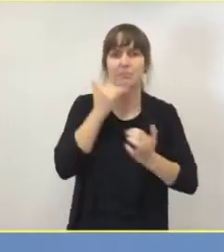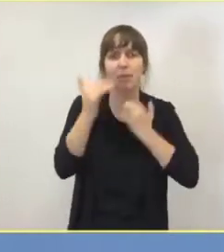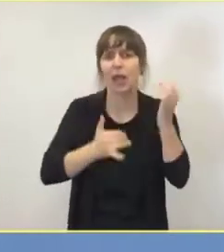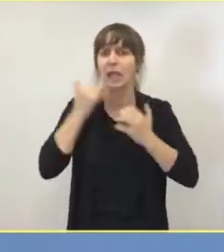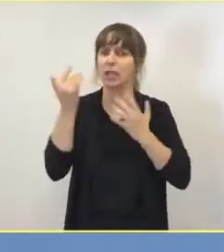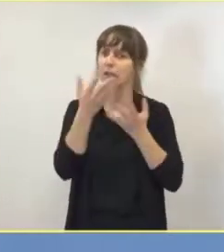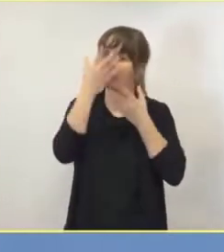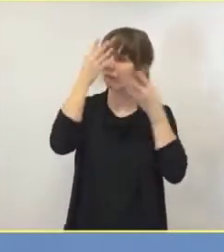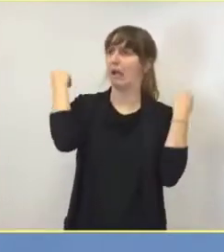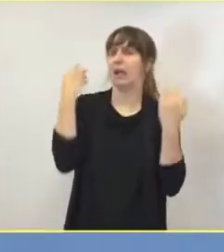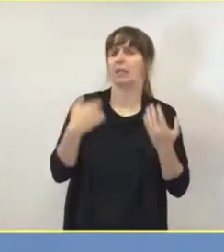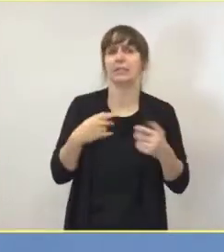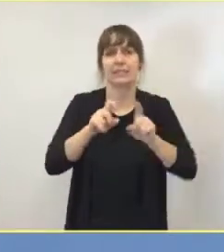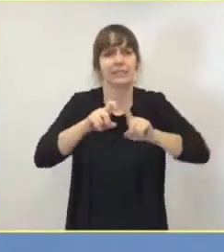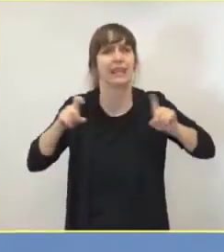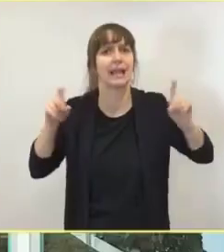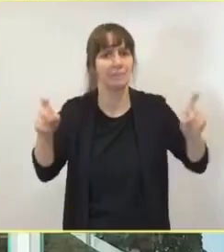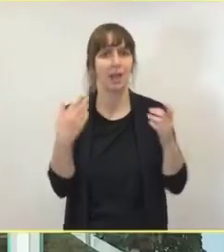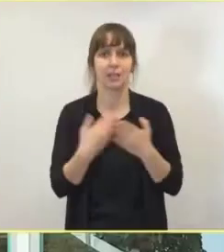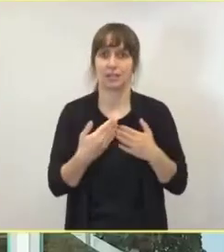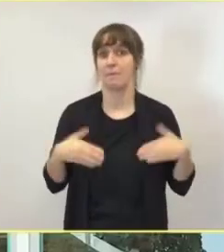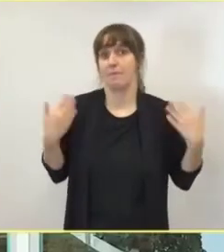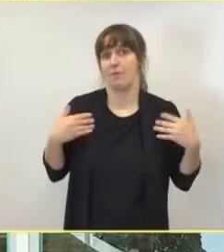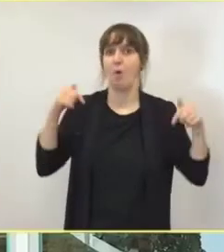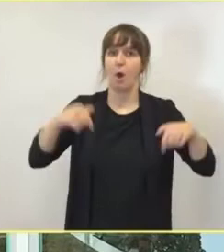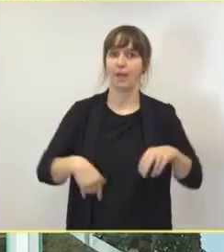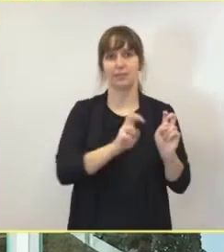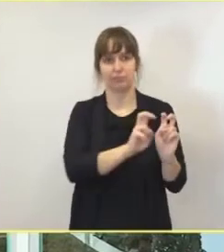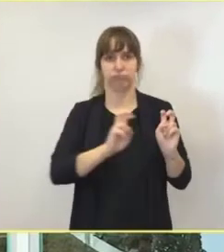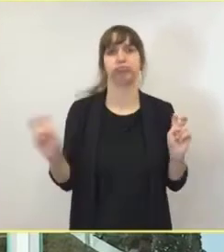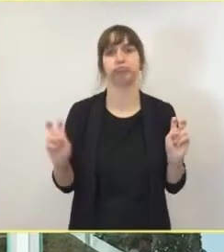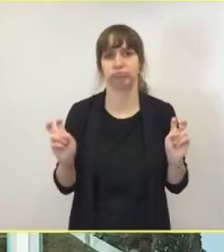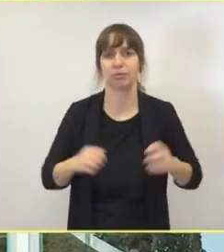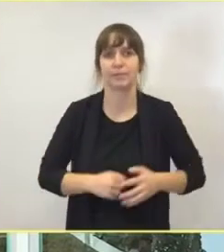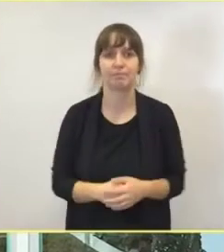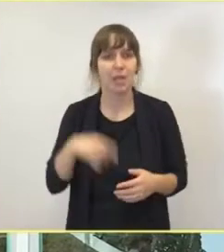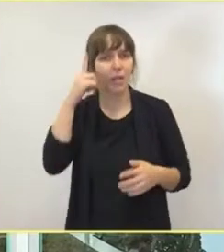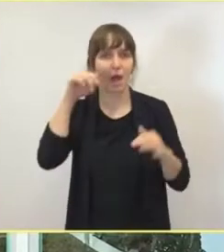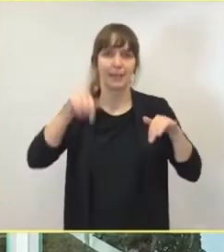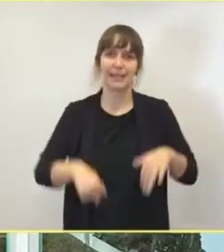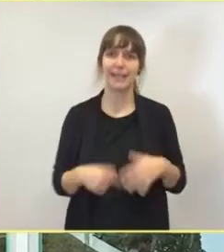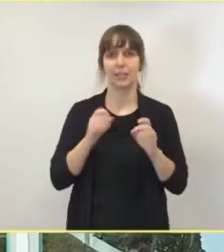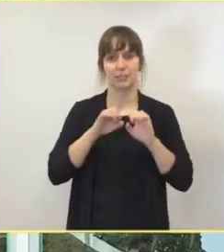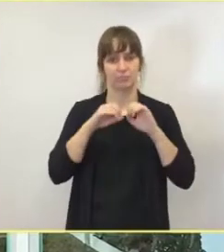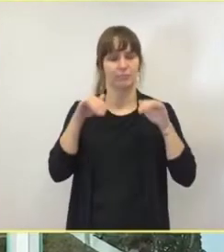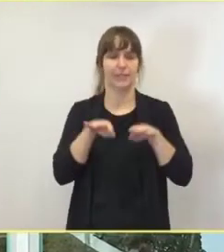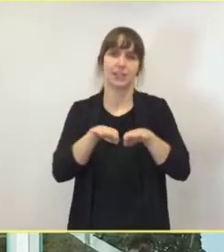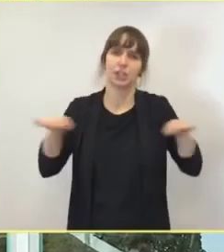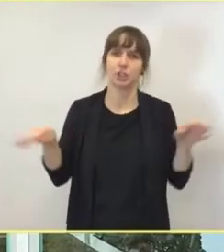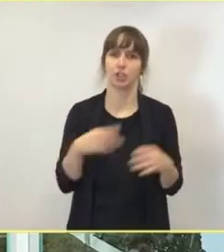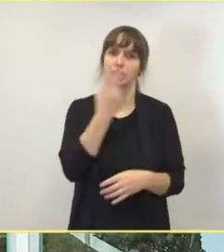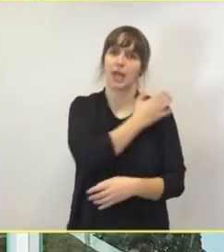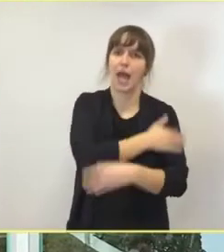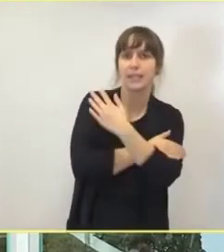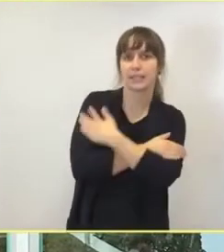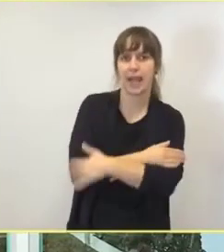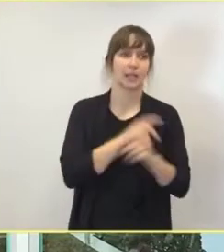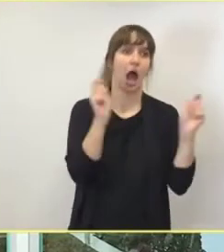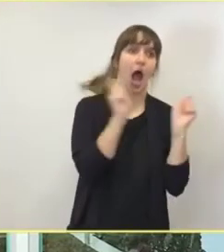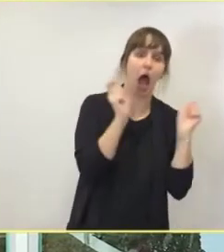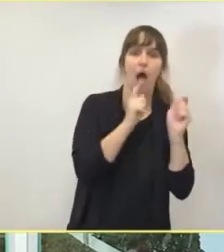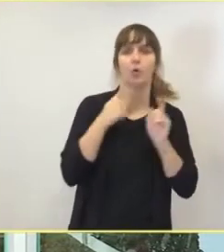rübergefallen ist. Deshalb sind wir eigentlich ganz froh, hier zu sein. Ich glaube nicht, dass wir hier zwei Lager am Tisch sitzen haben, sehe ich nicht so ganz.